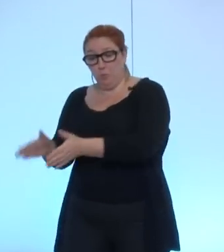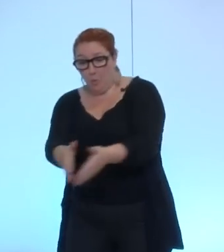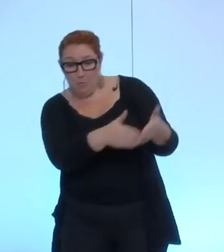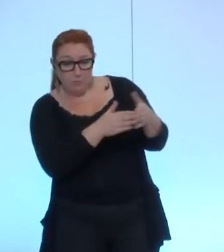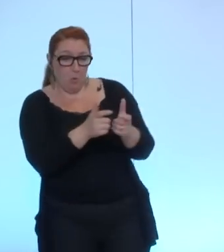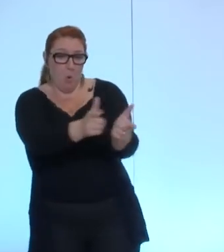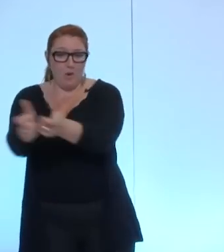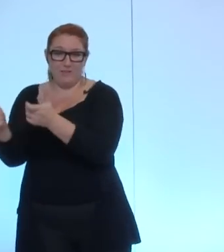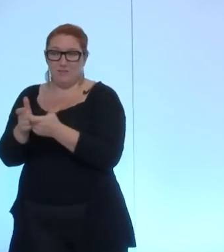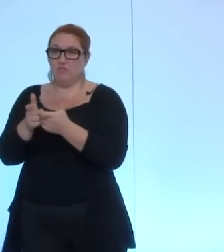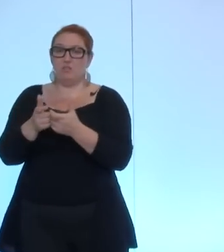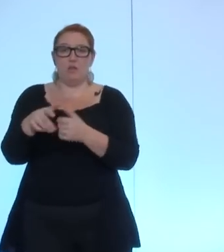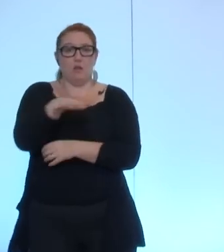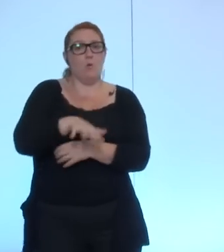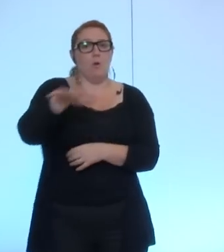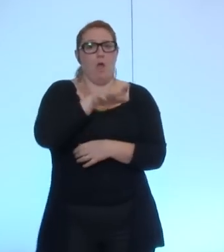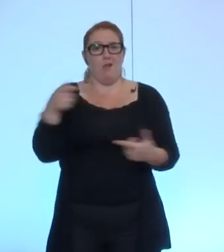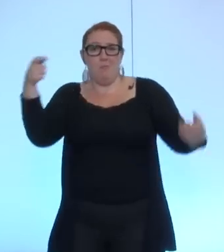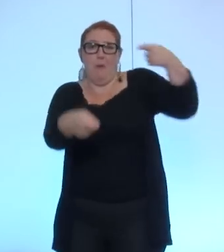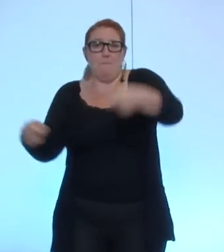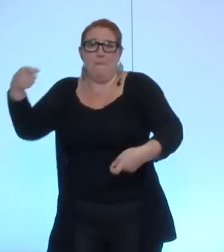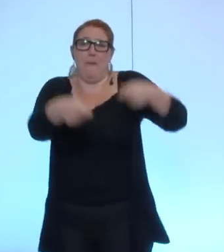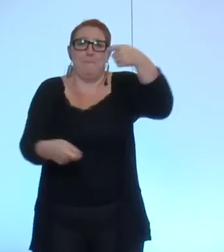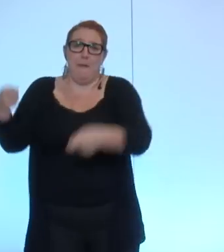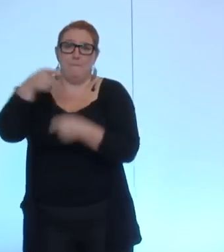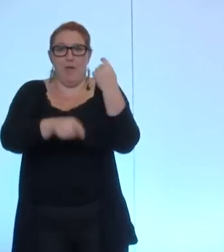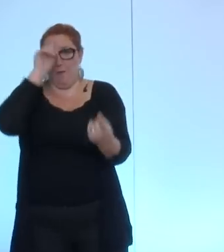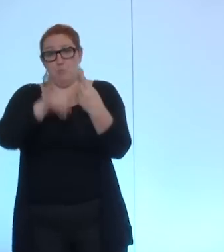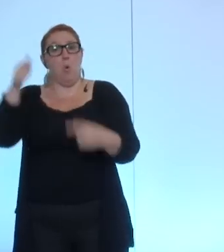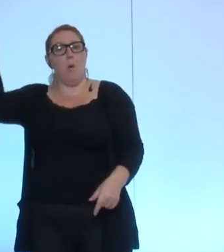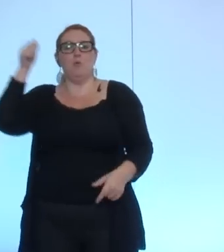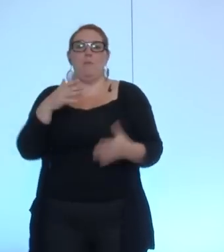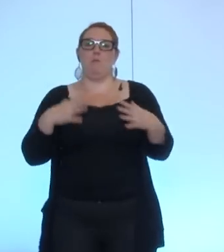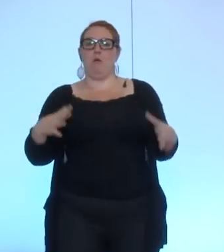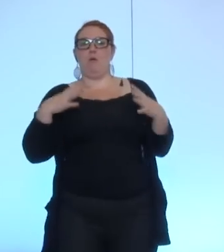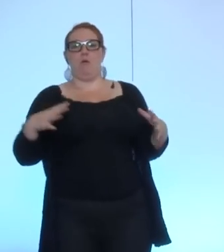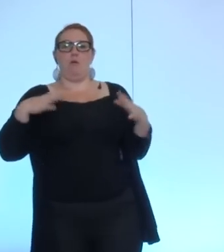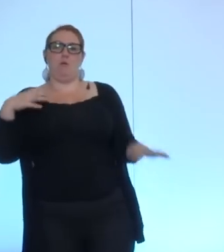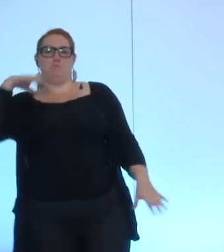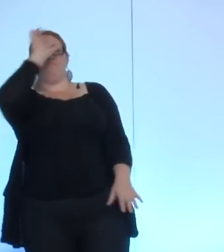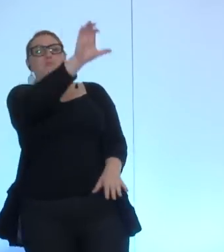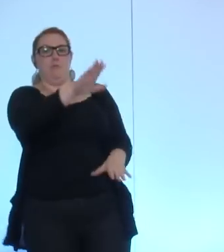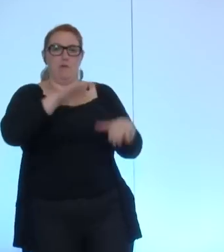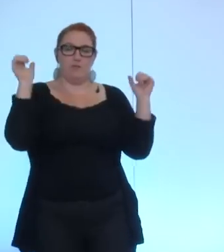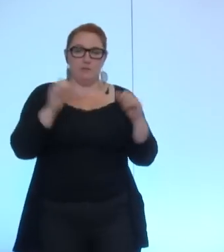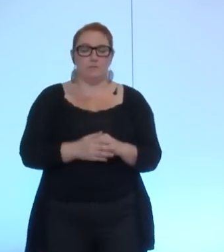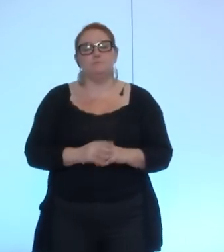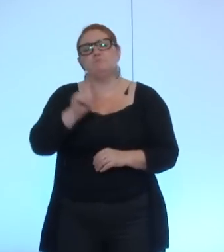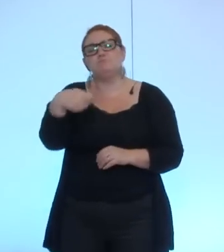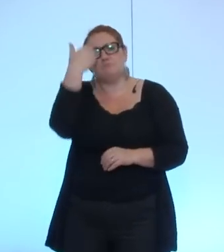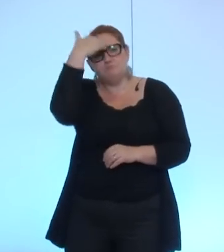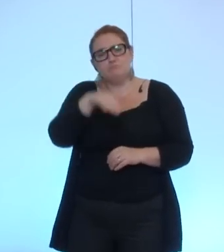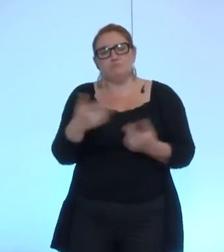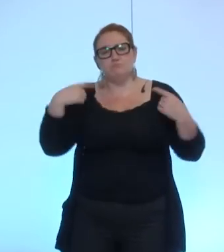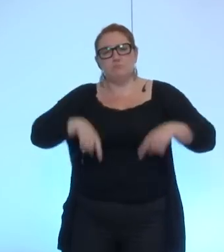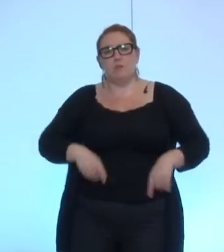'abonder à un pot d'abonder à un fond commun pour ne pas avoir à faire lui-même ce geste on sait bien sûr que l'État français n'a